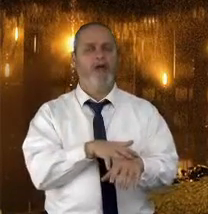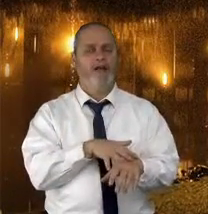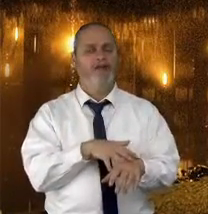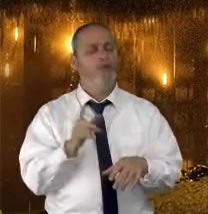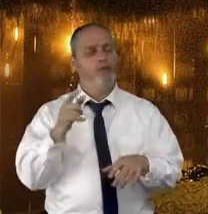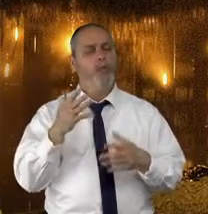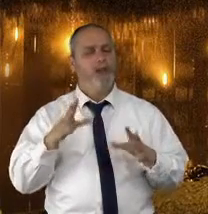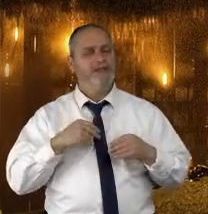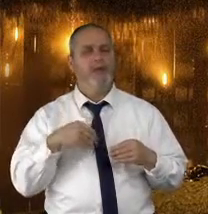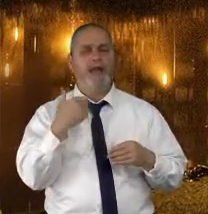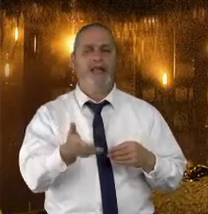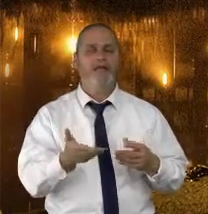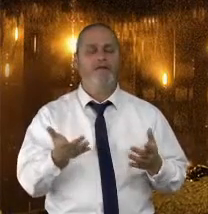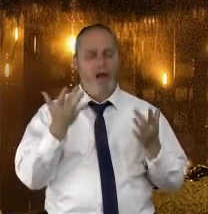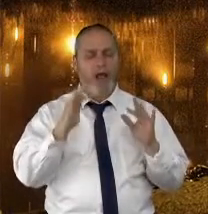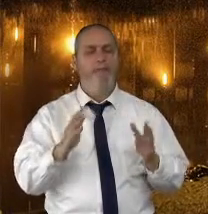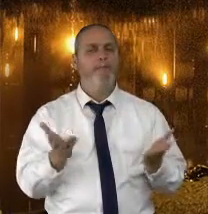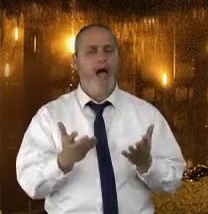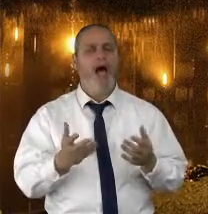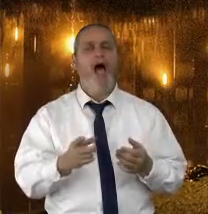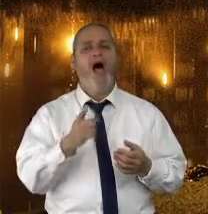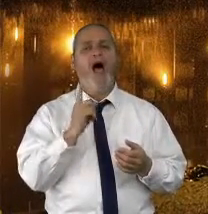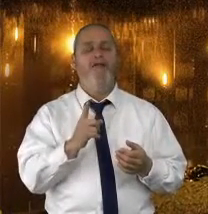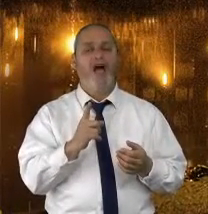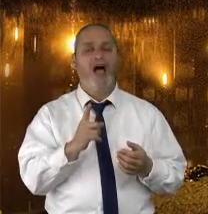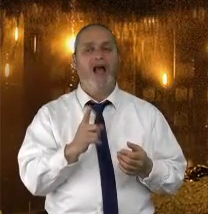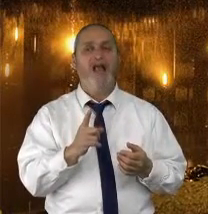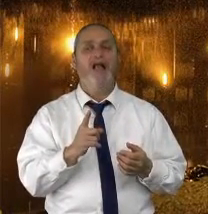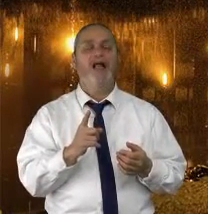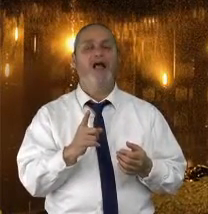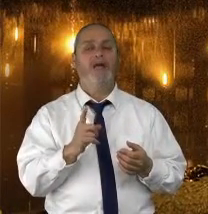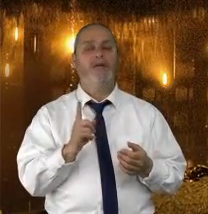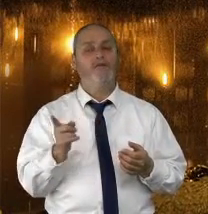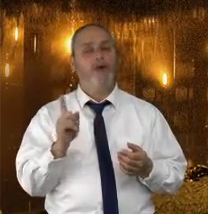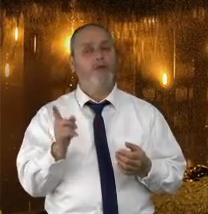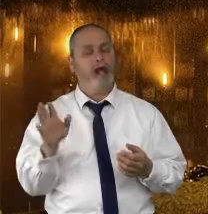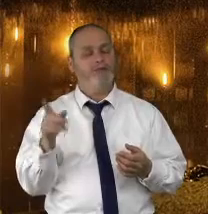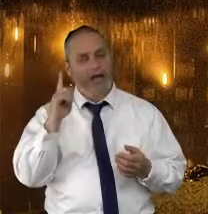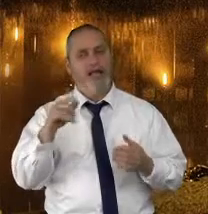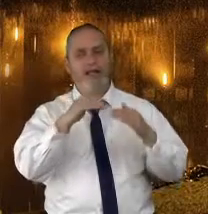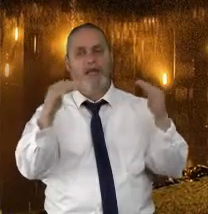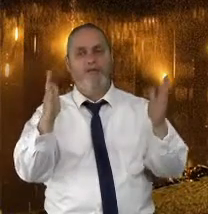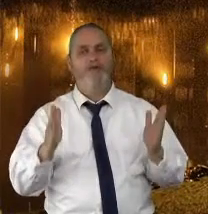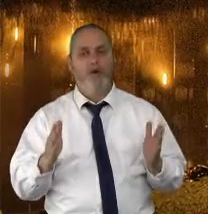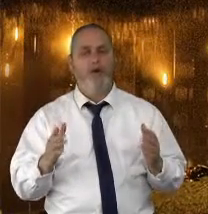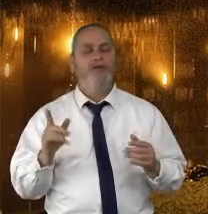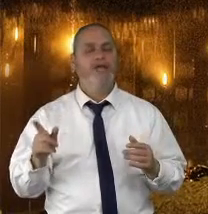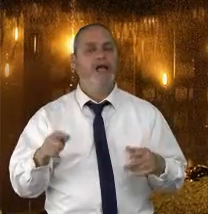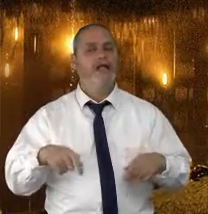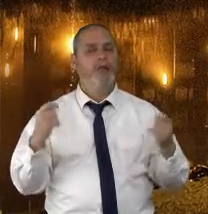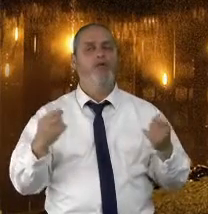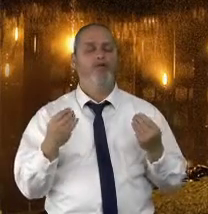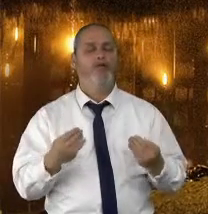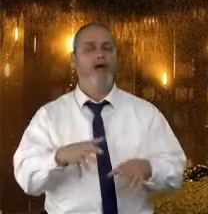להגיד מה הוא מוכן לתת ולעשות למעננו. והוא מוצא את שני ואת מספיק אסרטיבי לומר, אבל מה הגבולות שלי? וזו היא אסרטיביות, זו היא